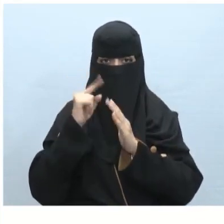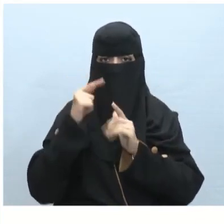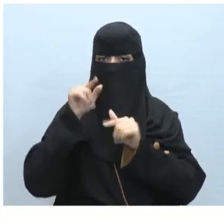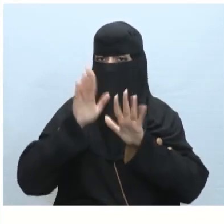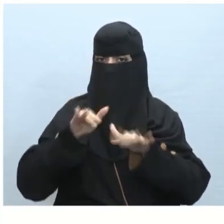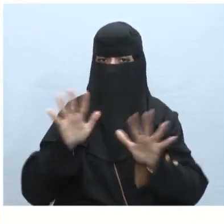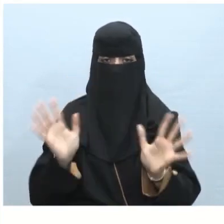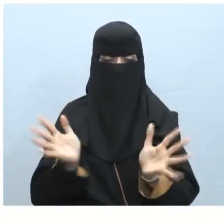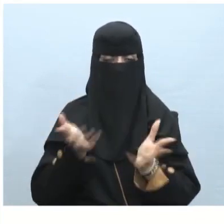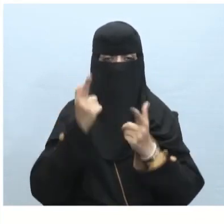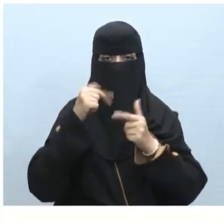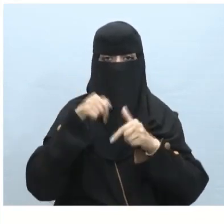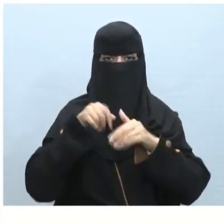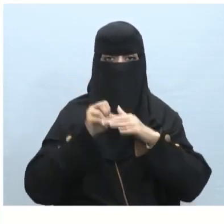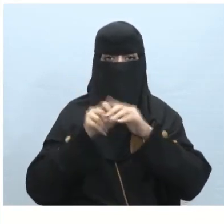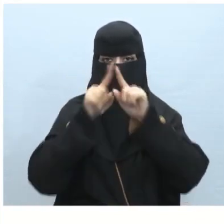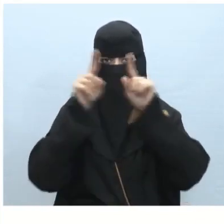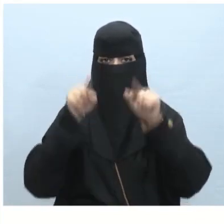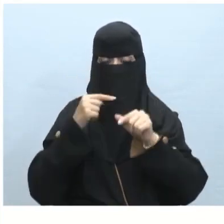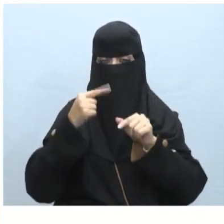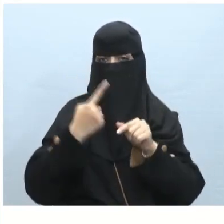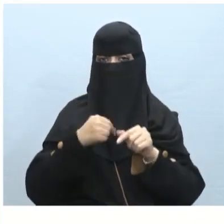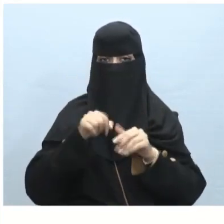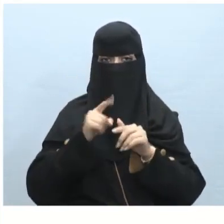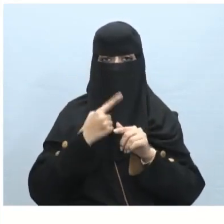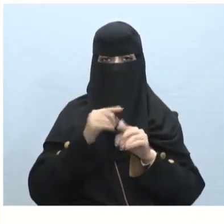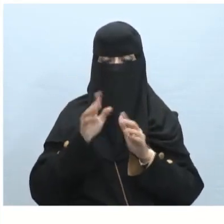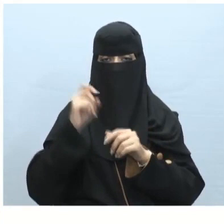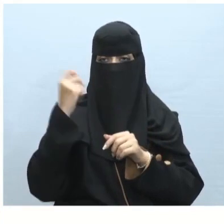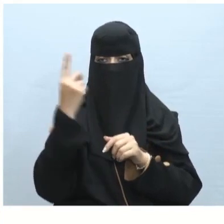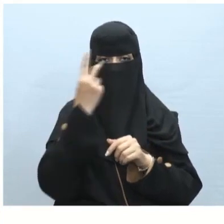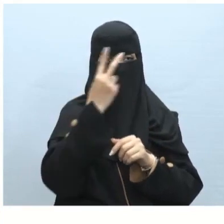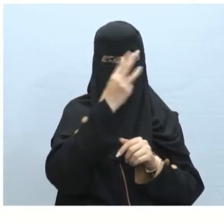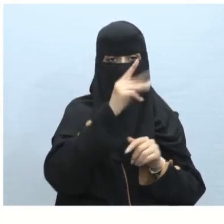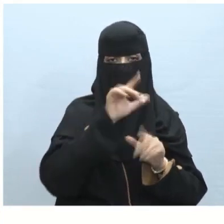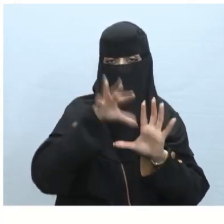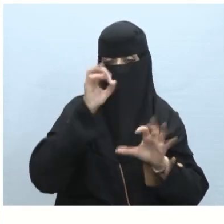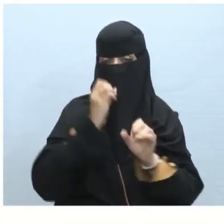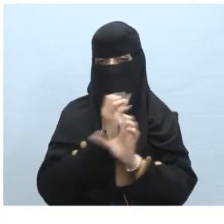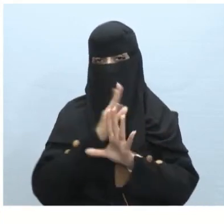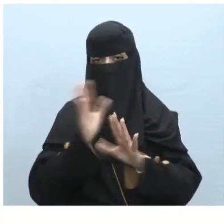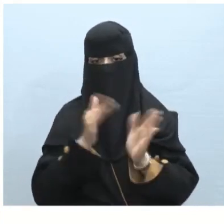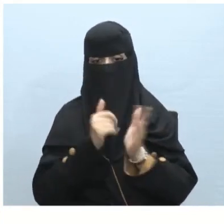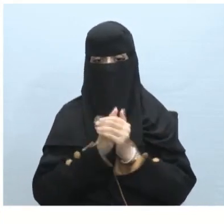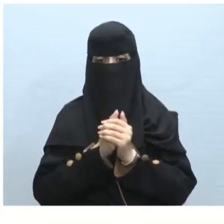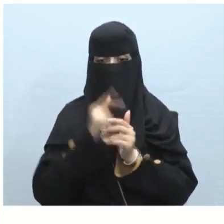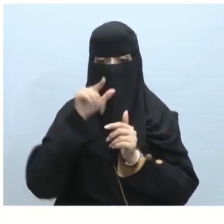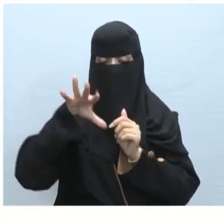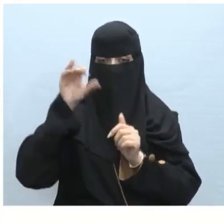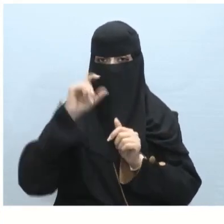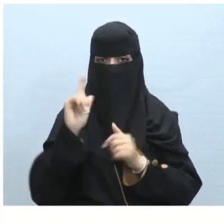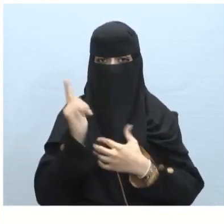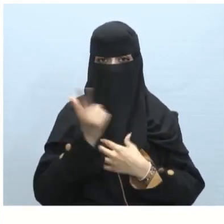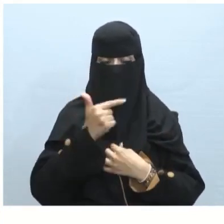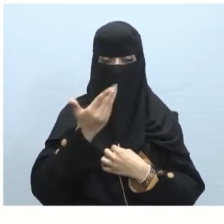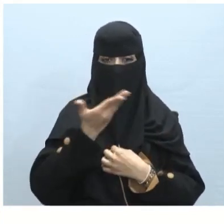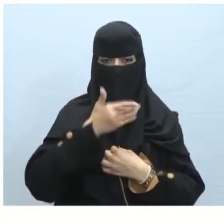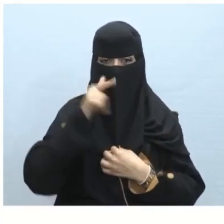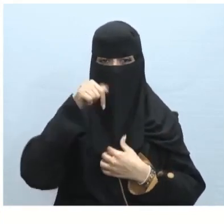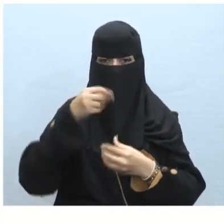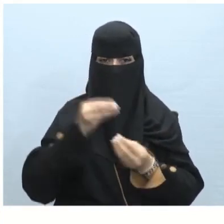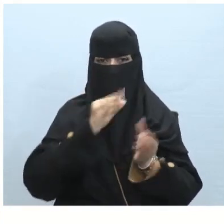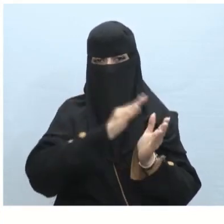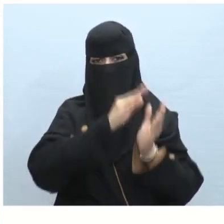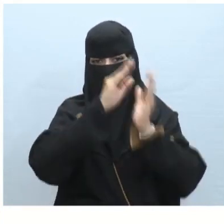إدراج ملفات صوت في أي شريحة في العرض التقديمي أيضاً اثنين كل تأثير